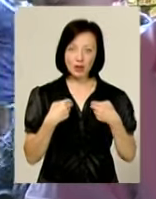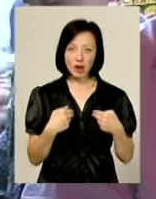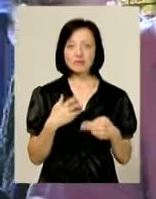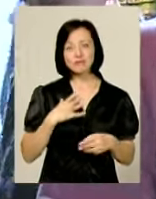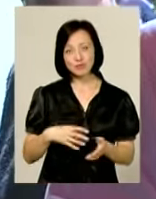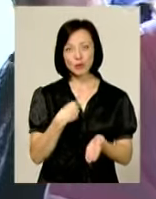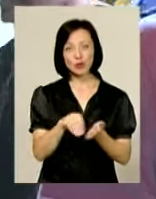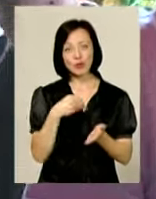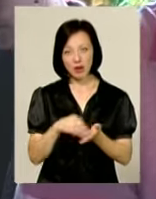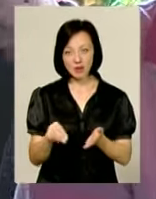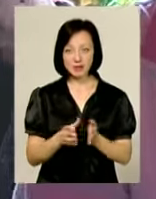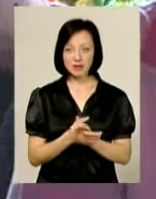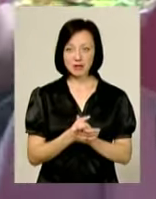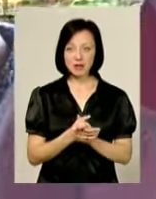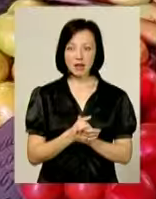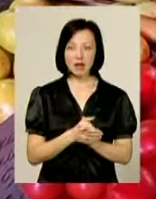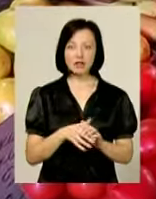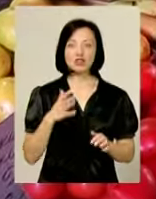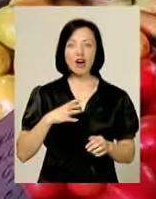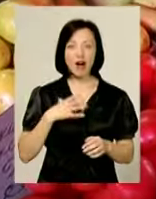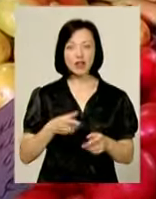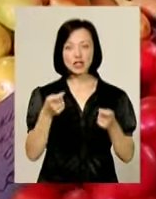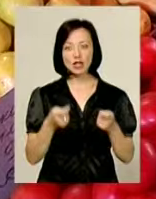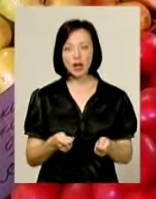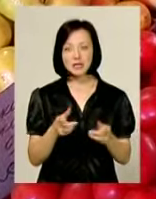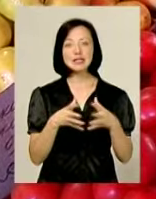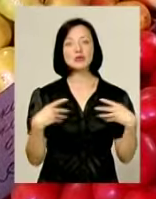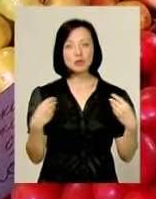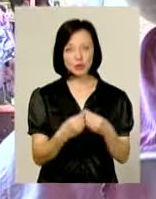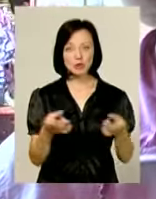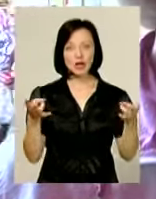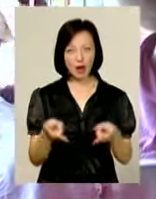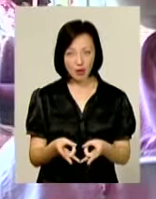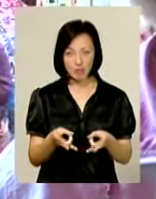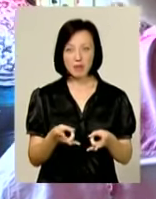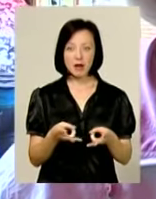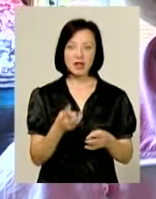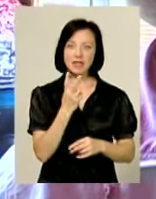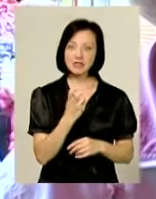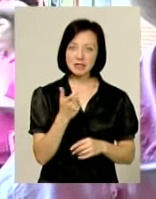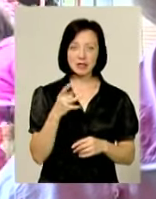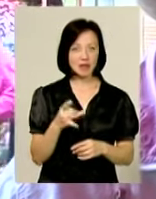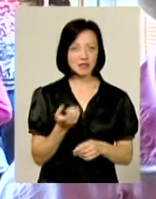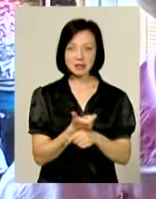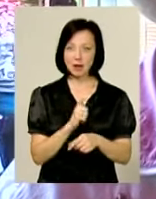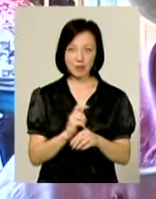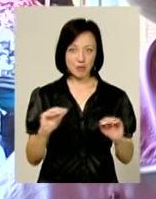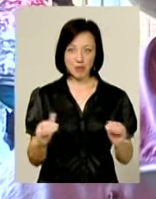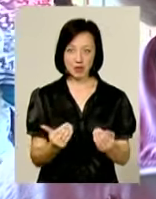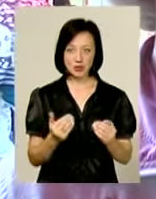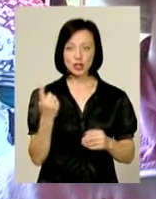мусимо куплятися, поки буде дешевше. Якщо на сім'ю, то треба гривень 200 – найменше.